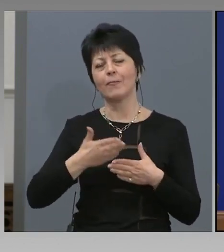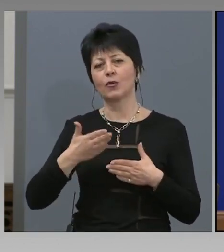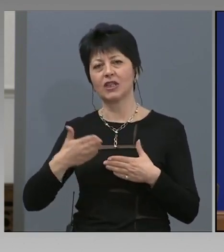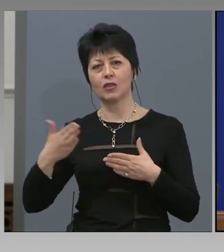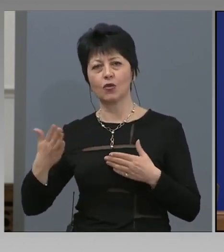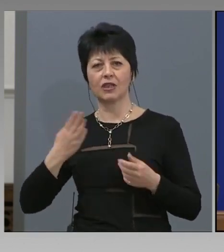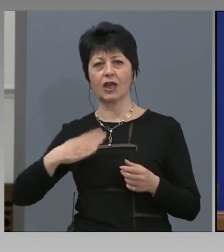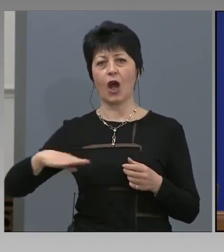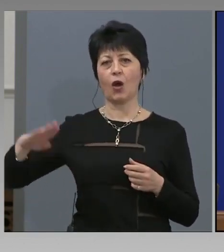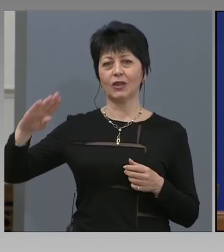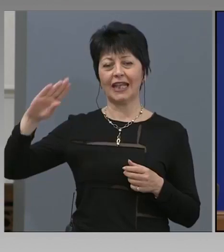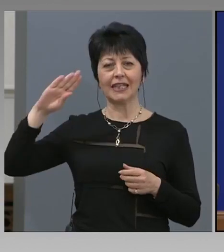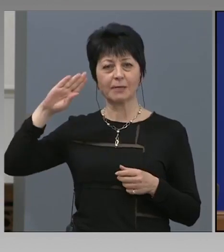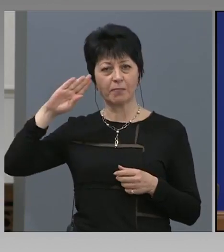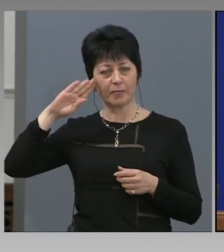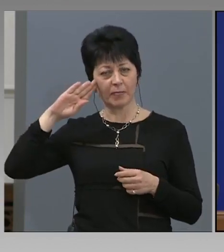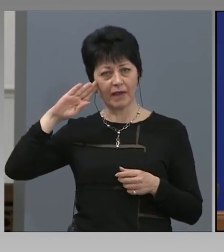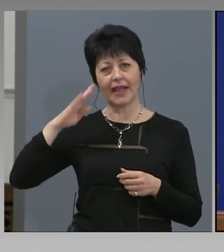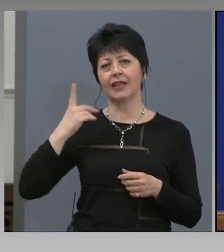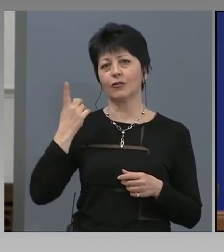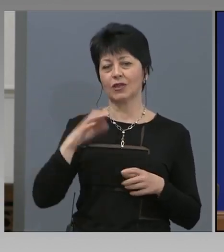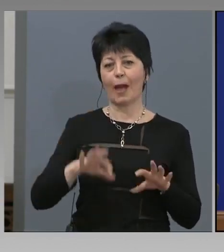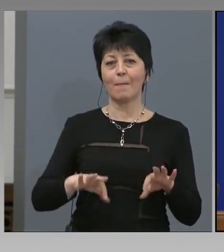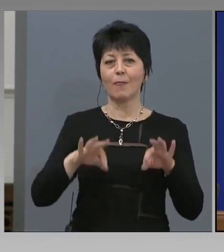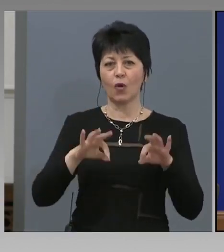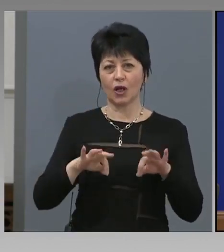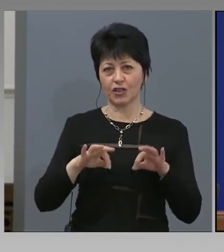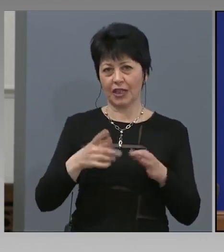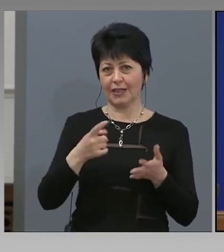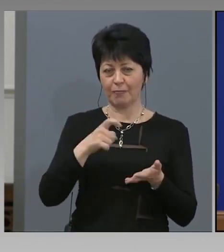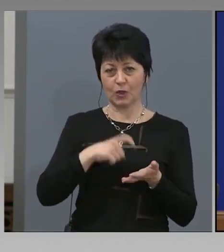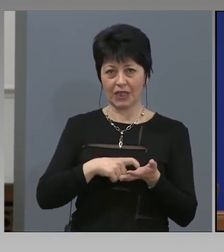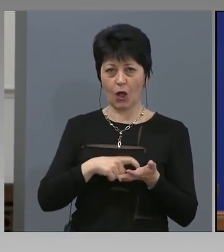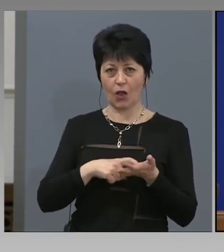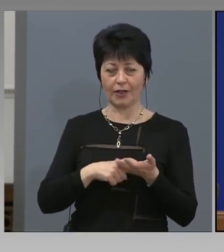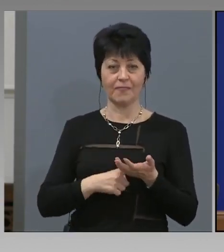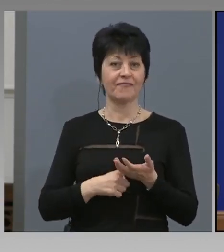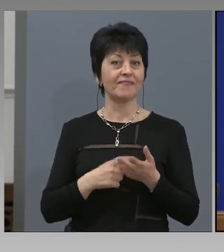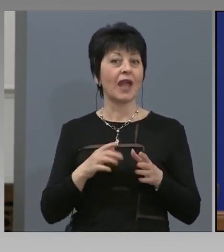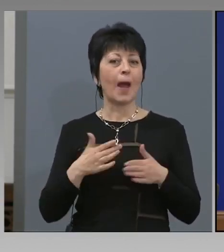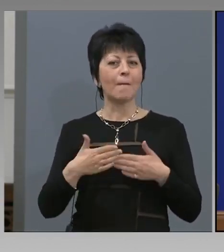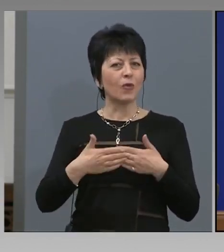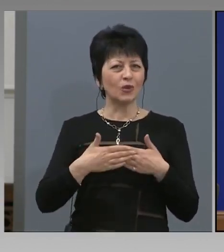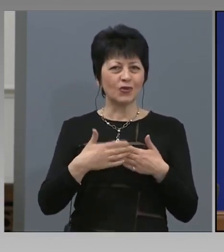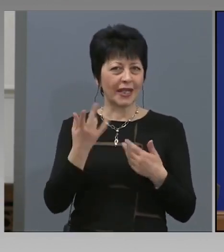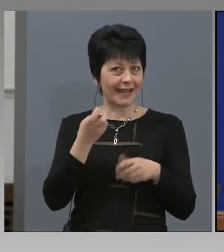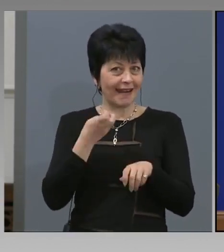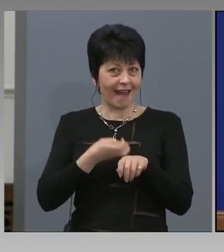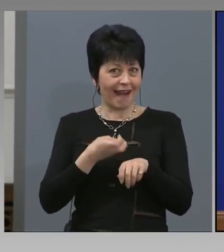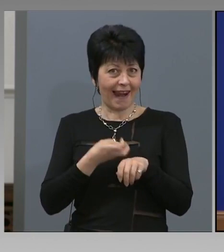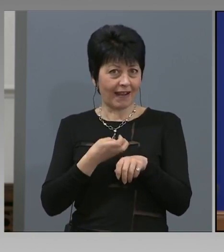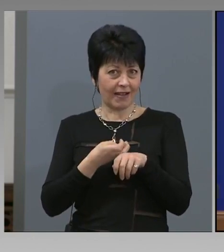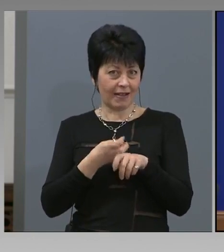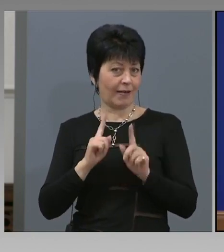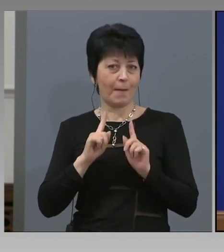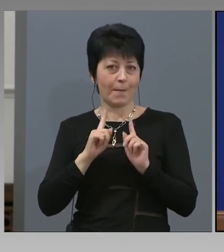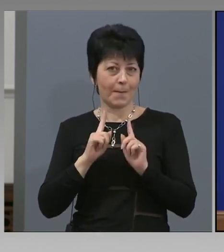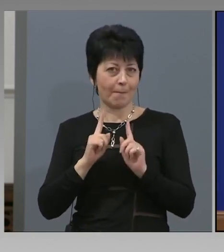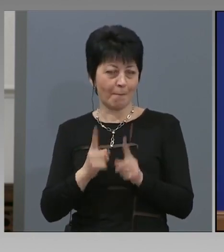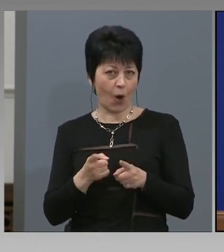за обществените пулечки. По отношение на това, дали лекарите ще могат да влизат